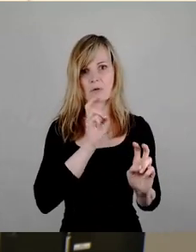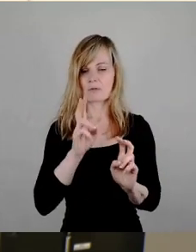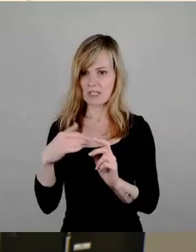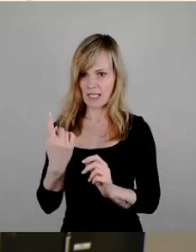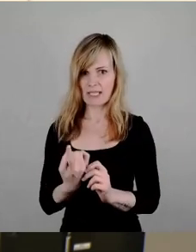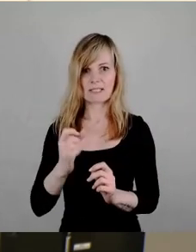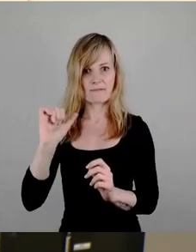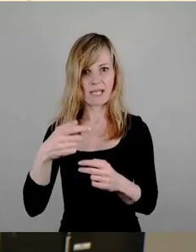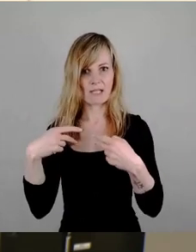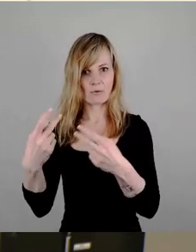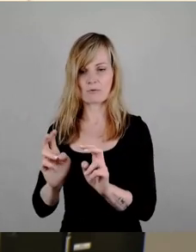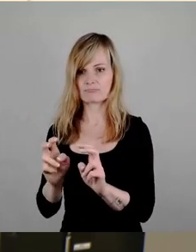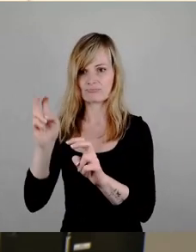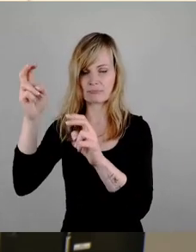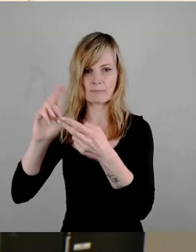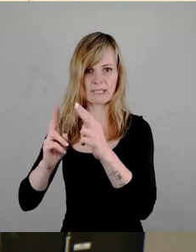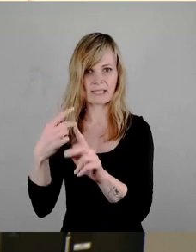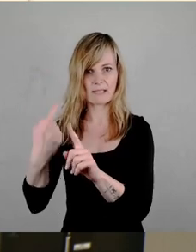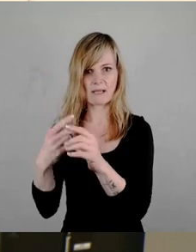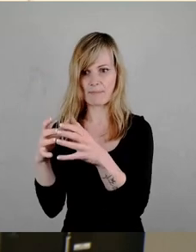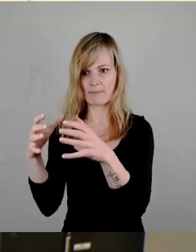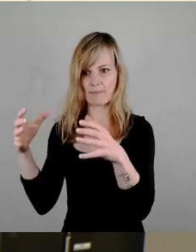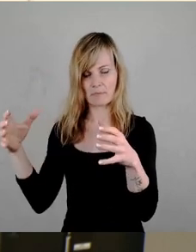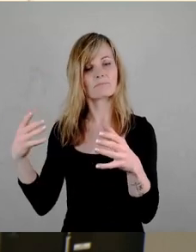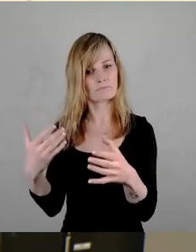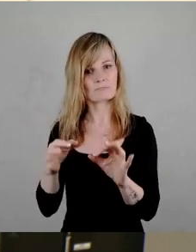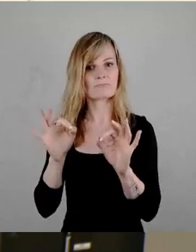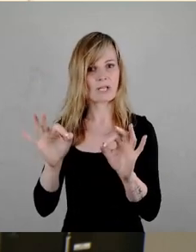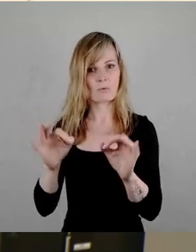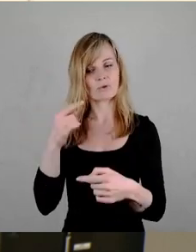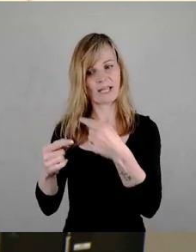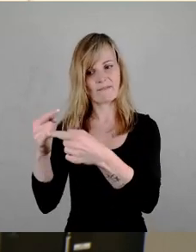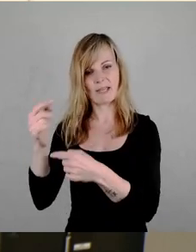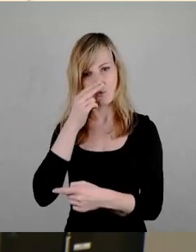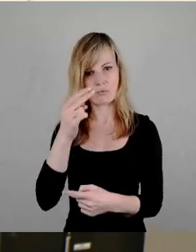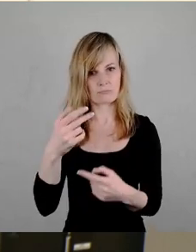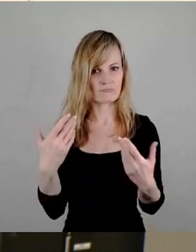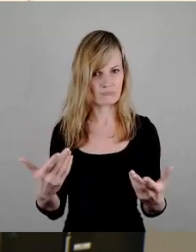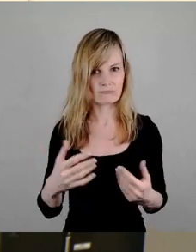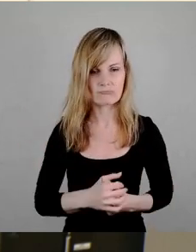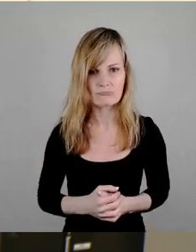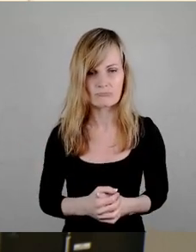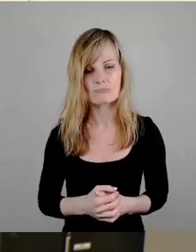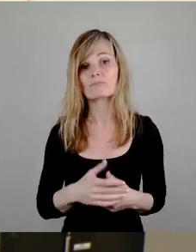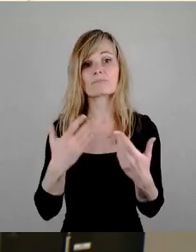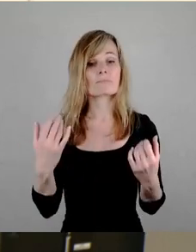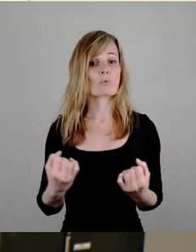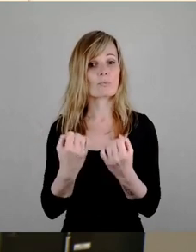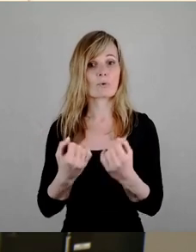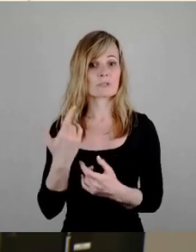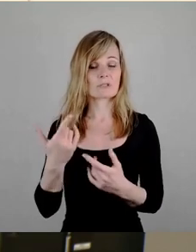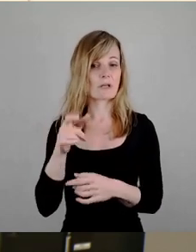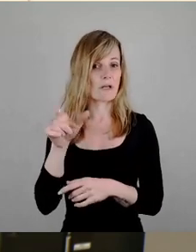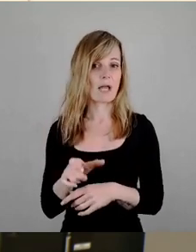Und ich denke, das deutet auf eine sehr gute Entwicklung hin Das deutet darauf hin, dass Übungsleiter Dass